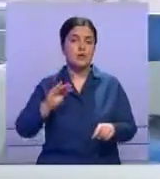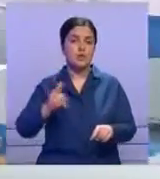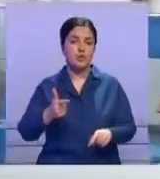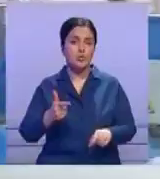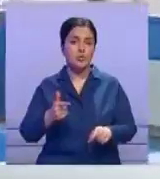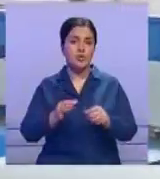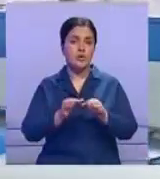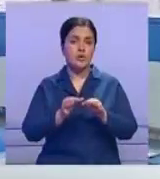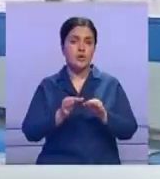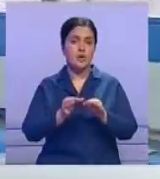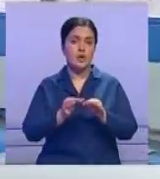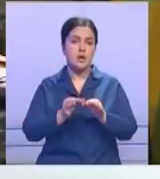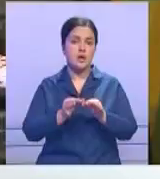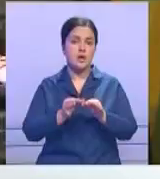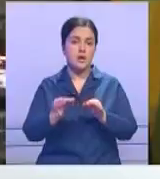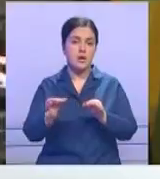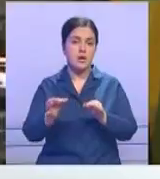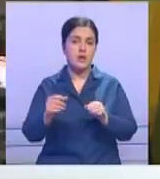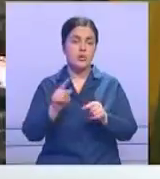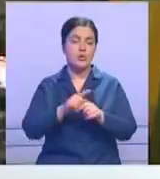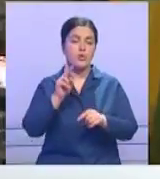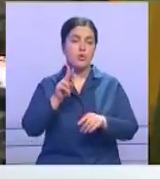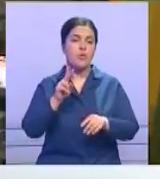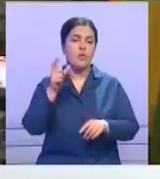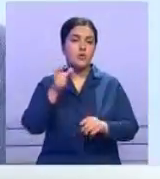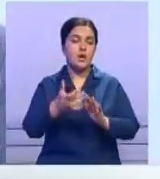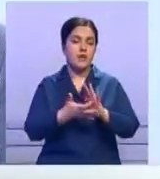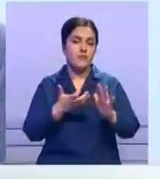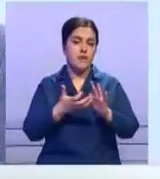южных регионов в менее населенные.